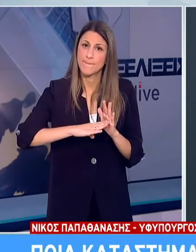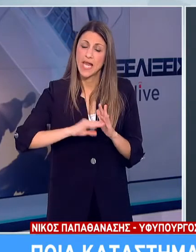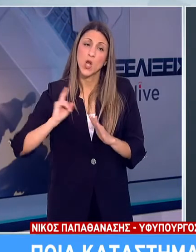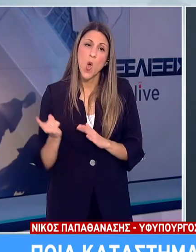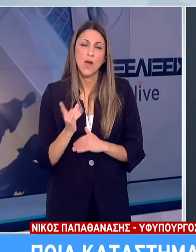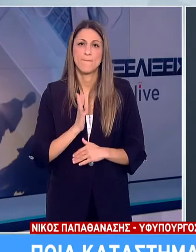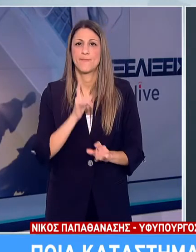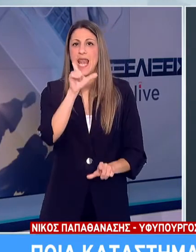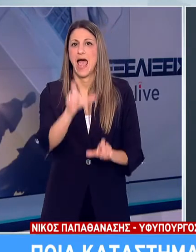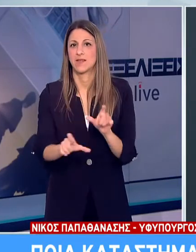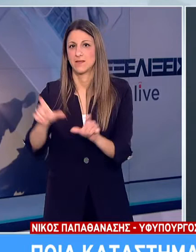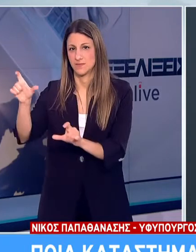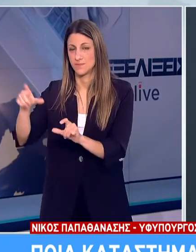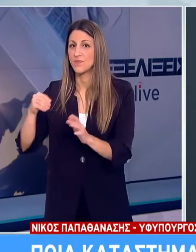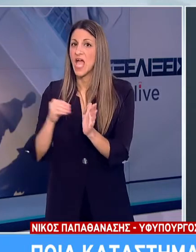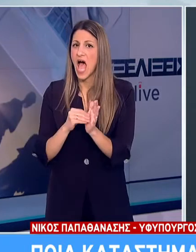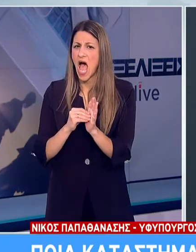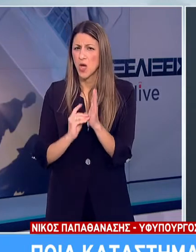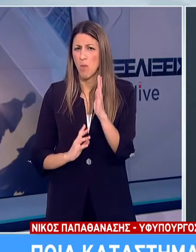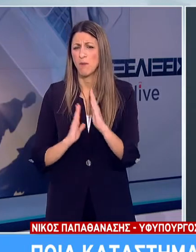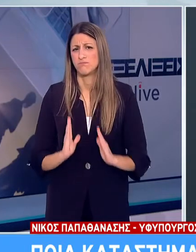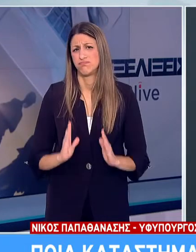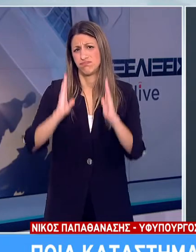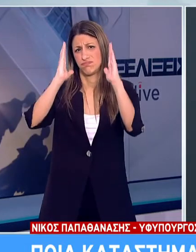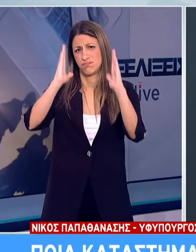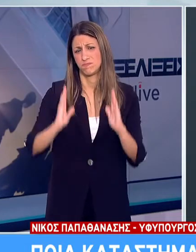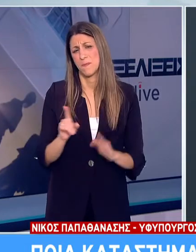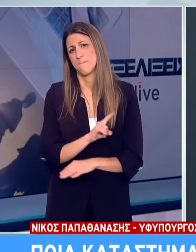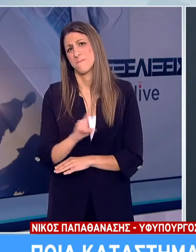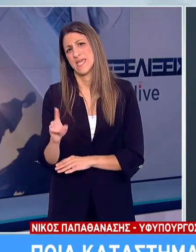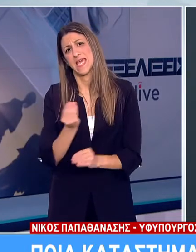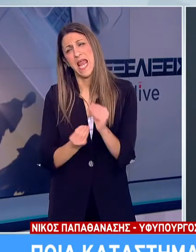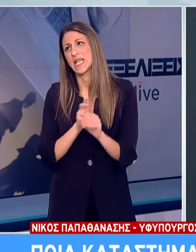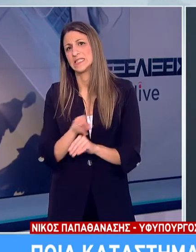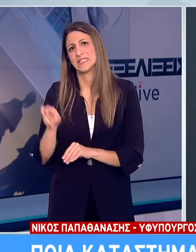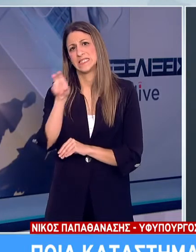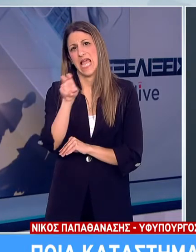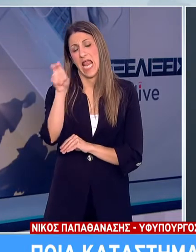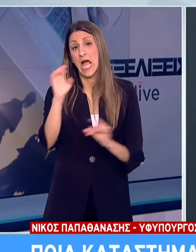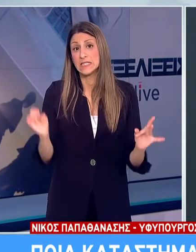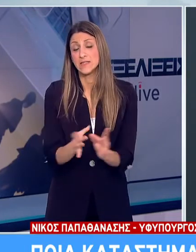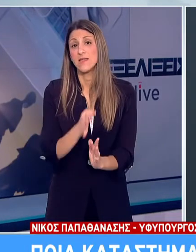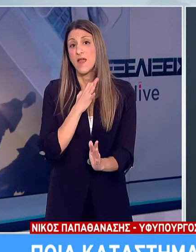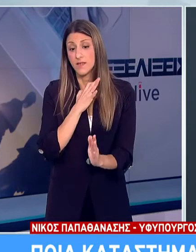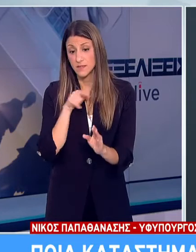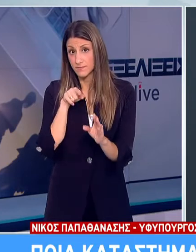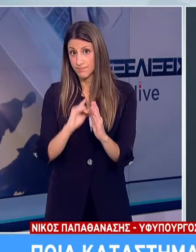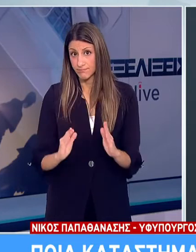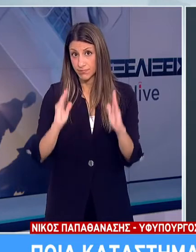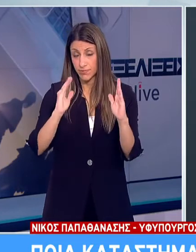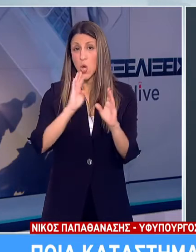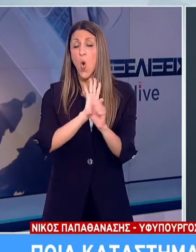και συνίσταται η μη χρήση ανελκυστήρων, σε περίπτωση ανάγκης χρήσης των ανελκυστήρων. Το επιτρεπόμενο όριο πληρότητας είναι το